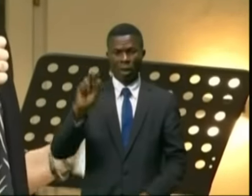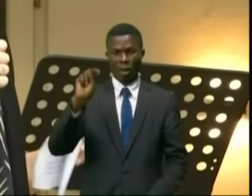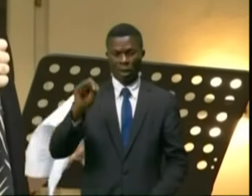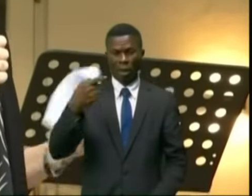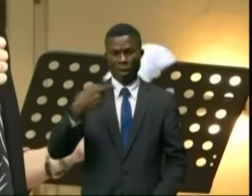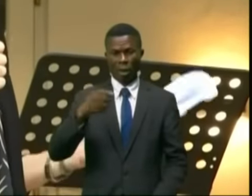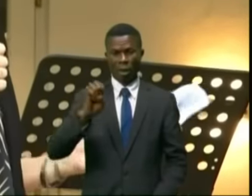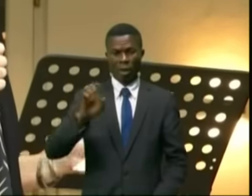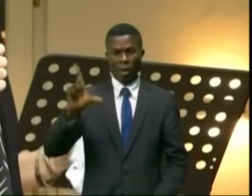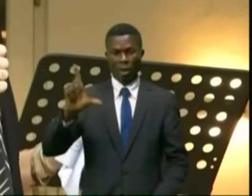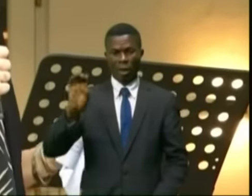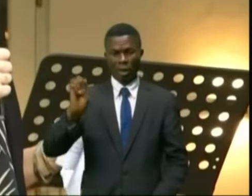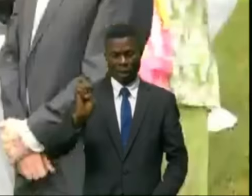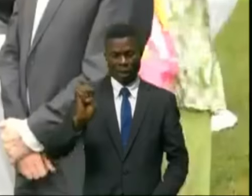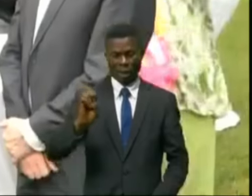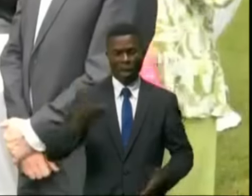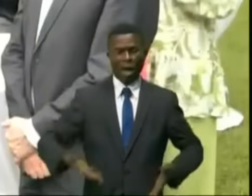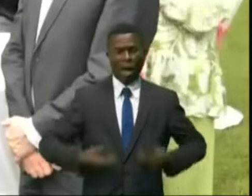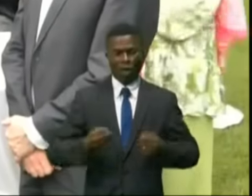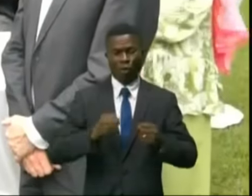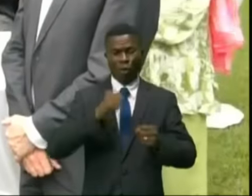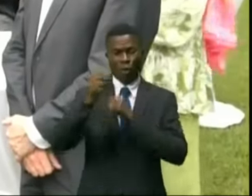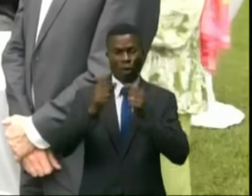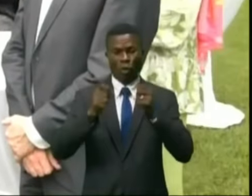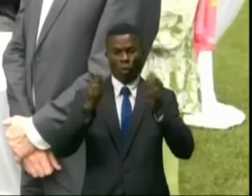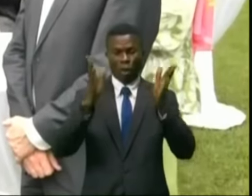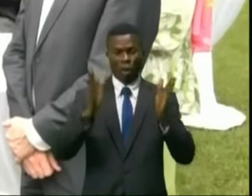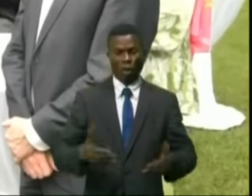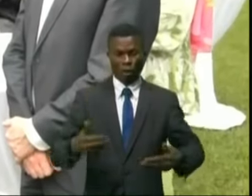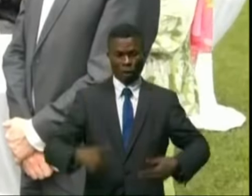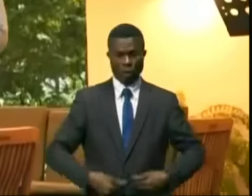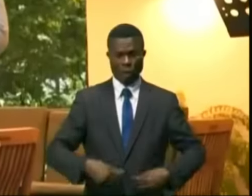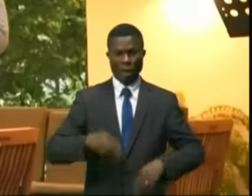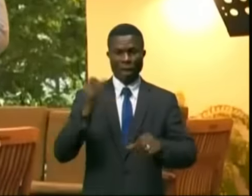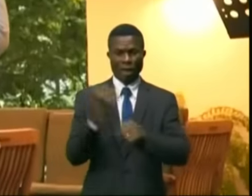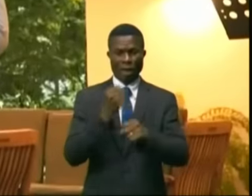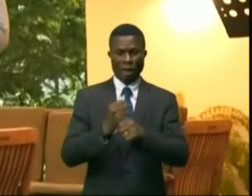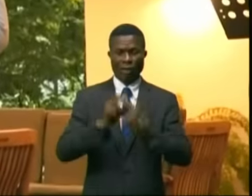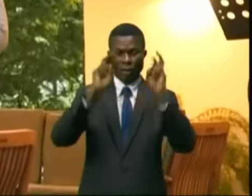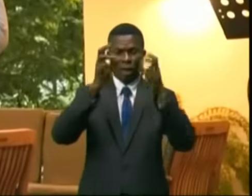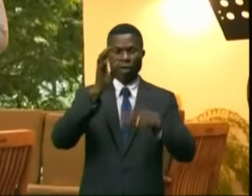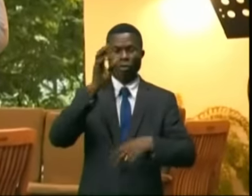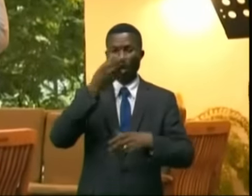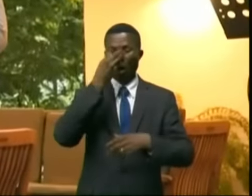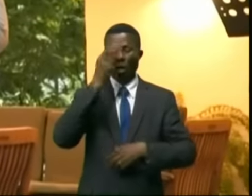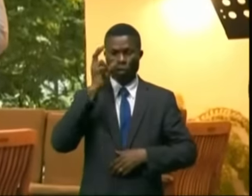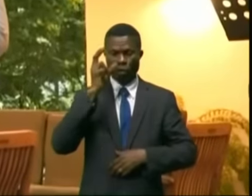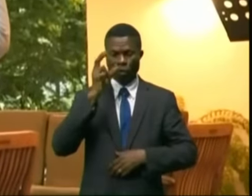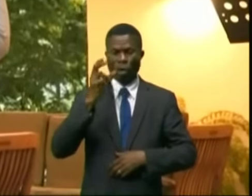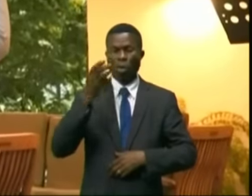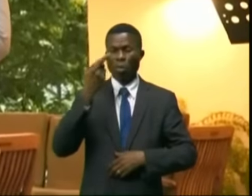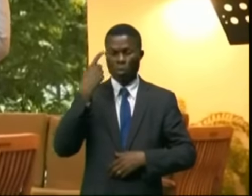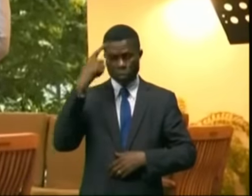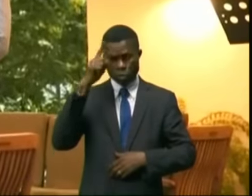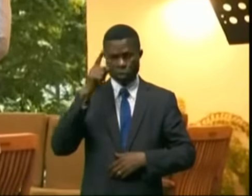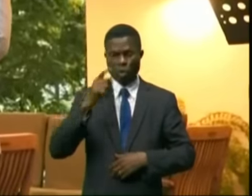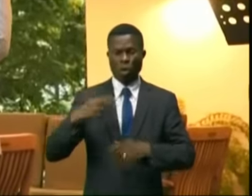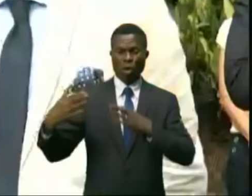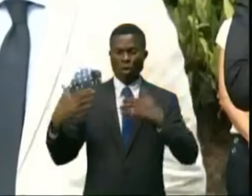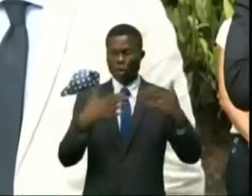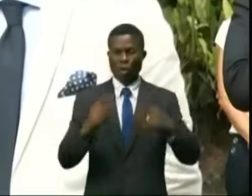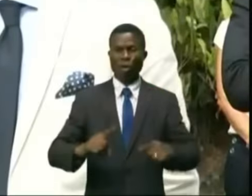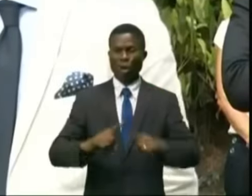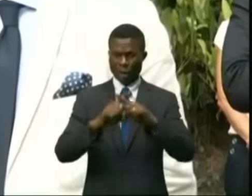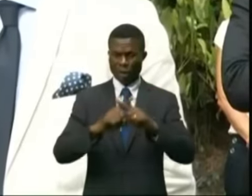a loué le combat de cette journaliste évoluant à Bukavu dans la lutte contre l'impunité malgré l